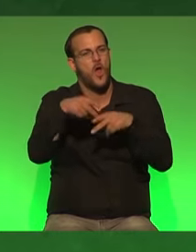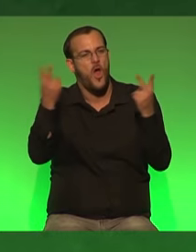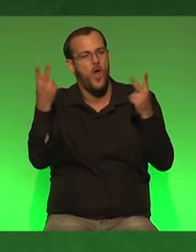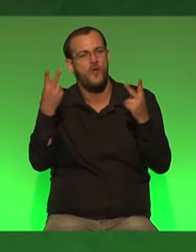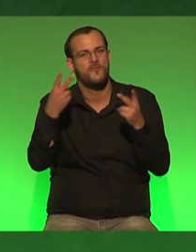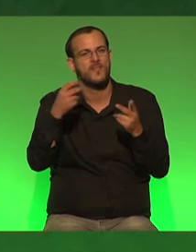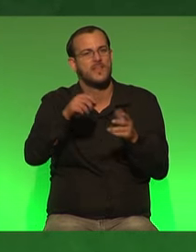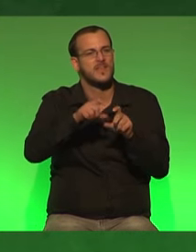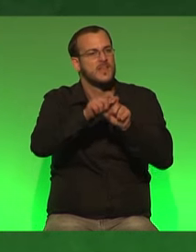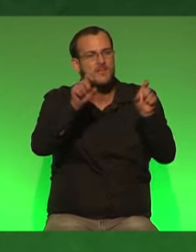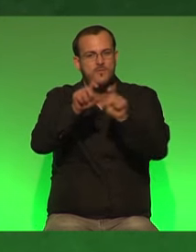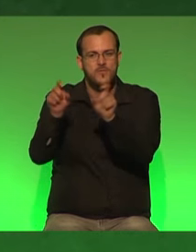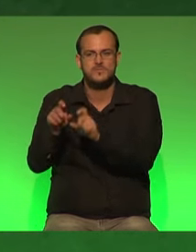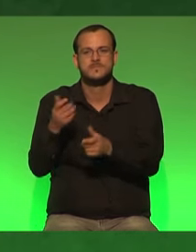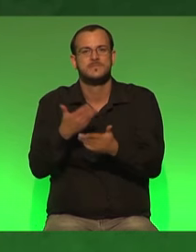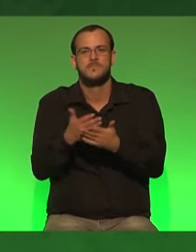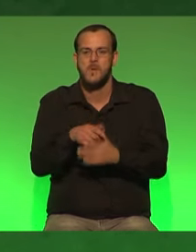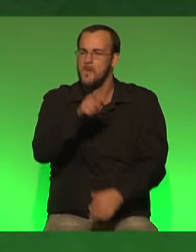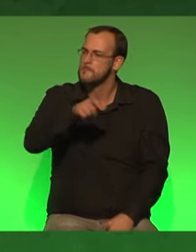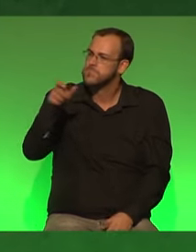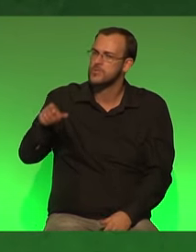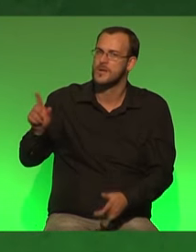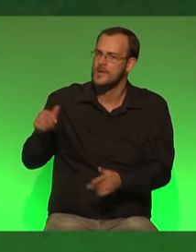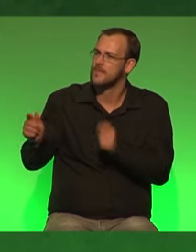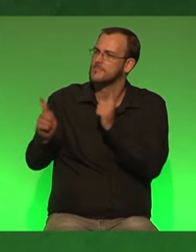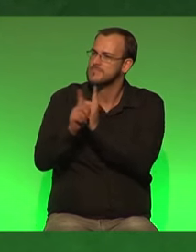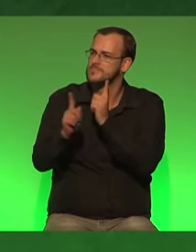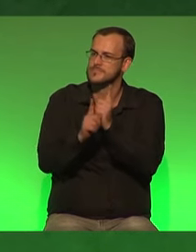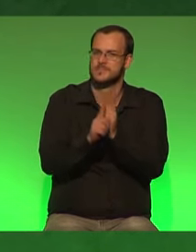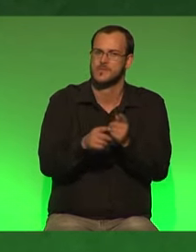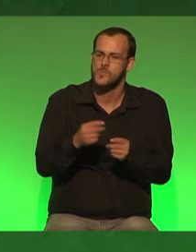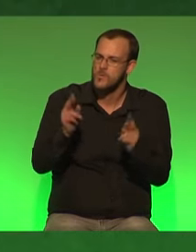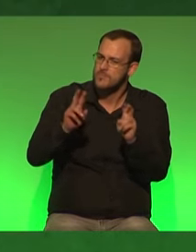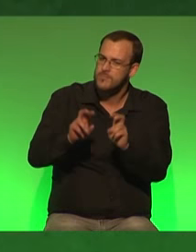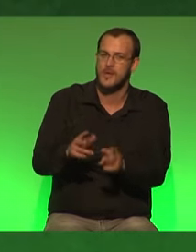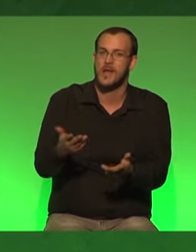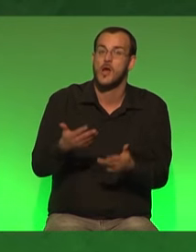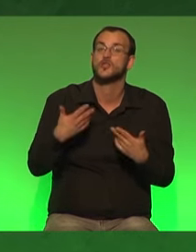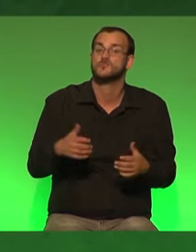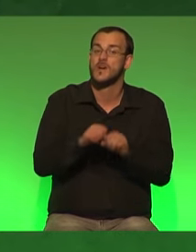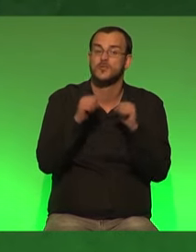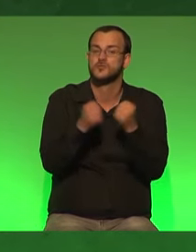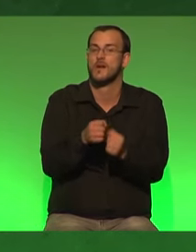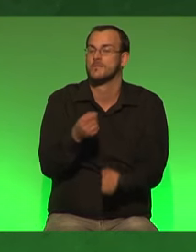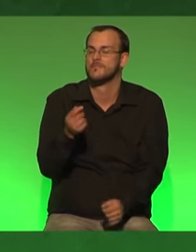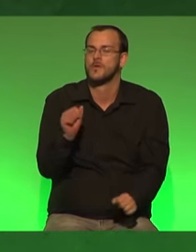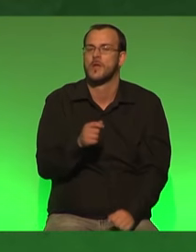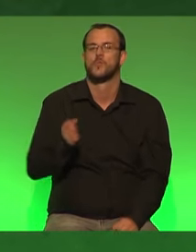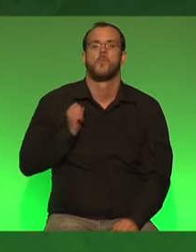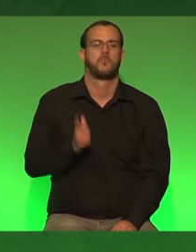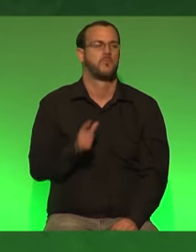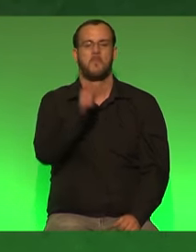institutionen damit man sich um die anliegen der bürgerinnen und bürger kümmert einen schwachen staat können sich nur reiche leisten